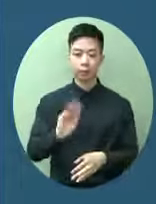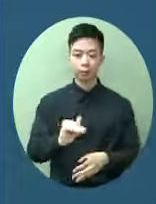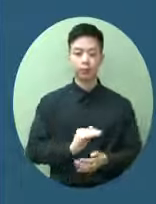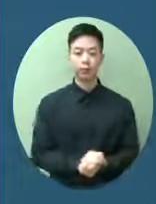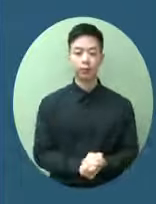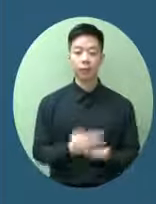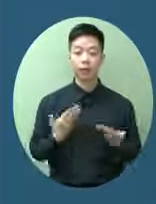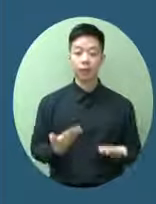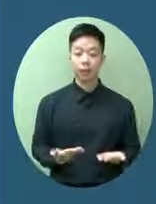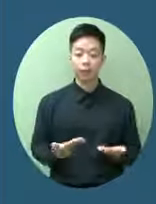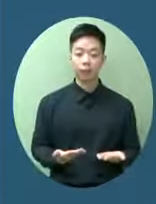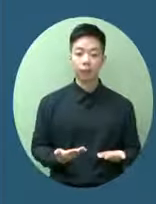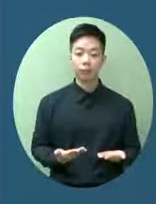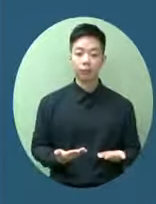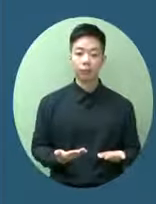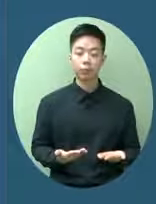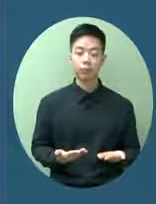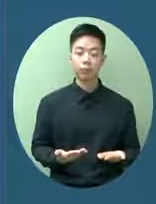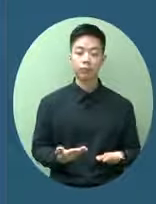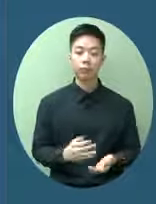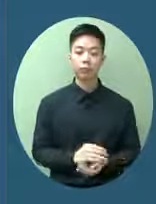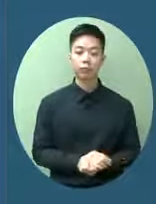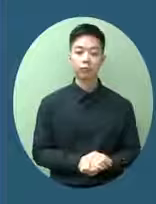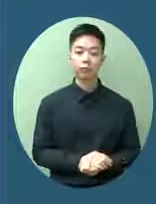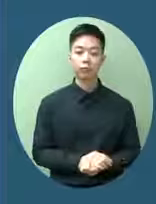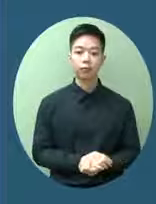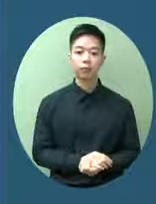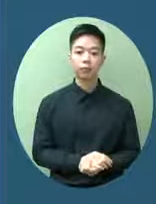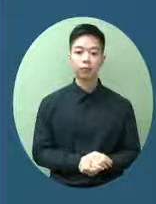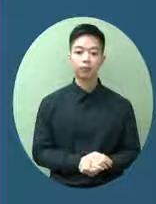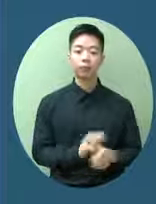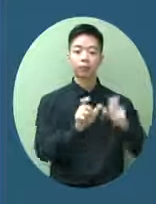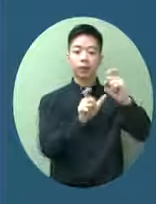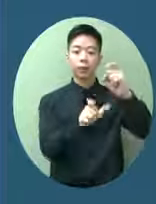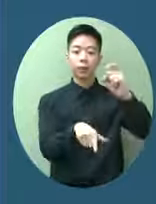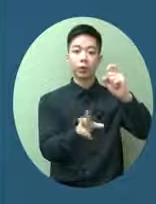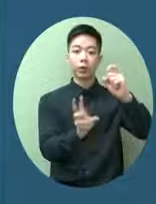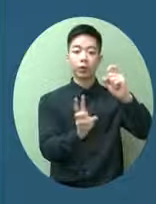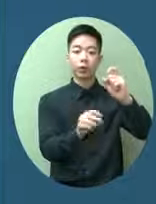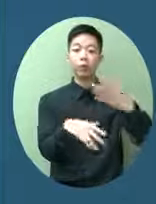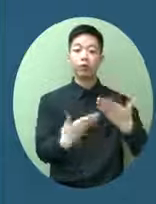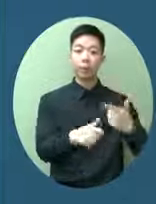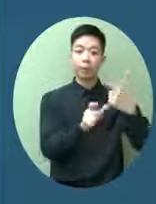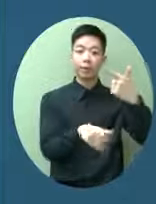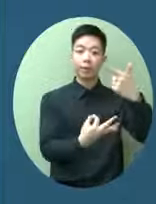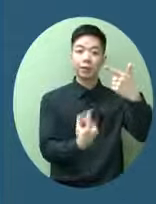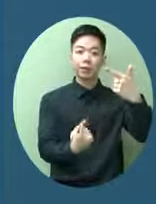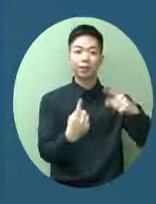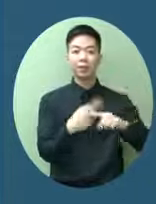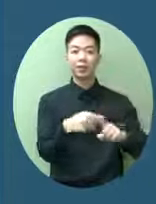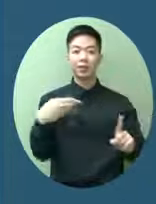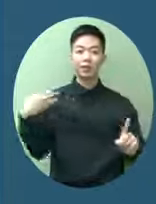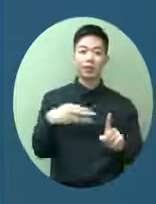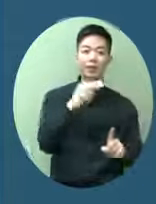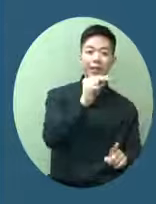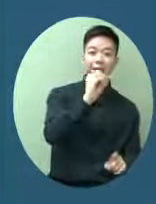下一個月九月底現在今天八月三十一日我們肯定做不到的即